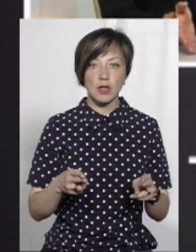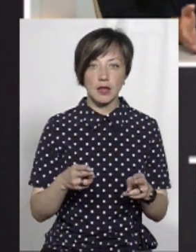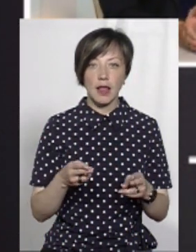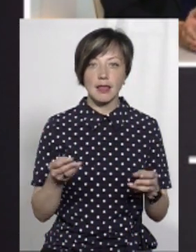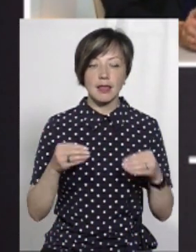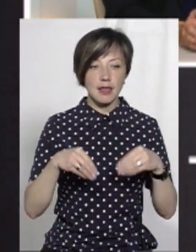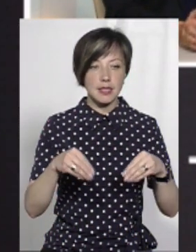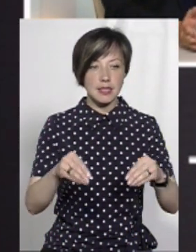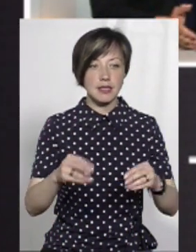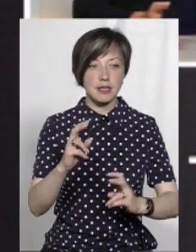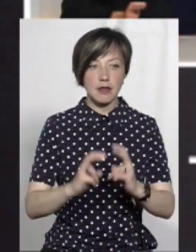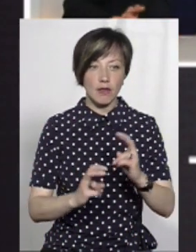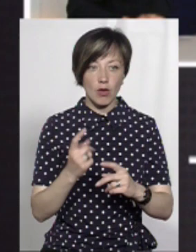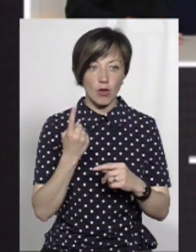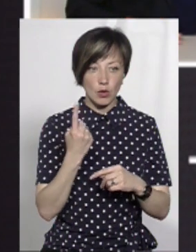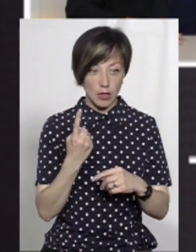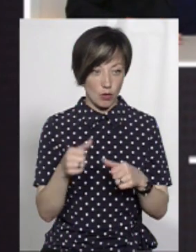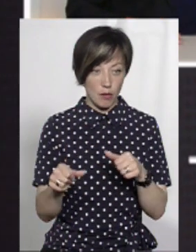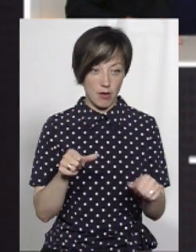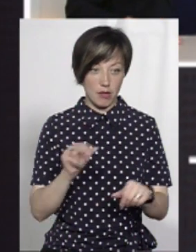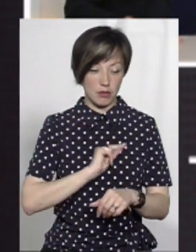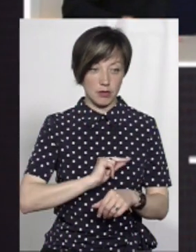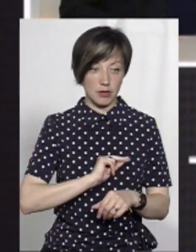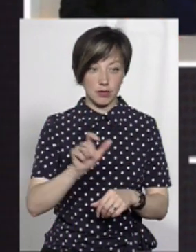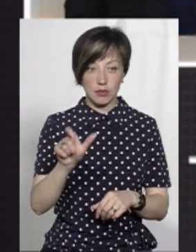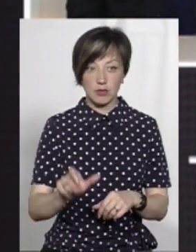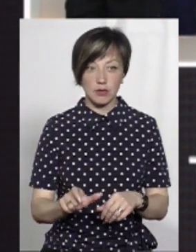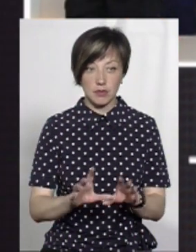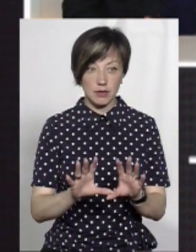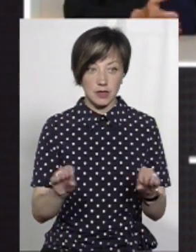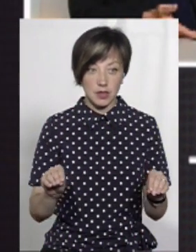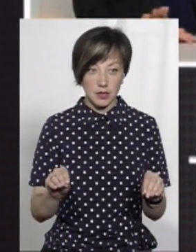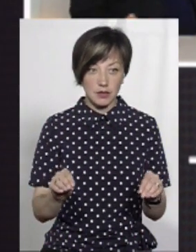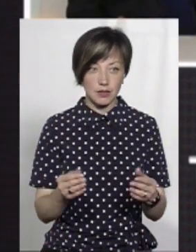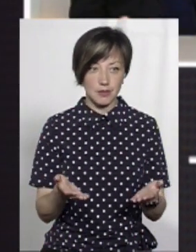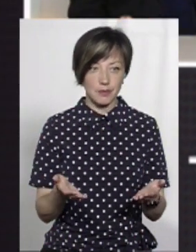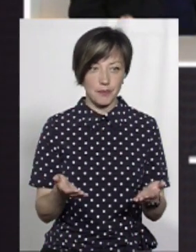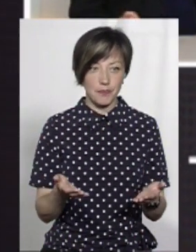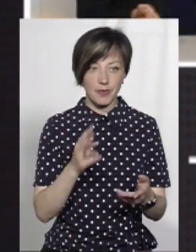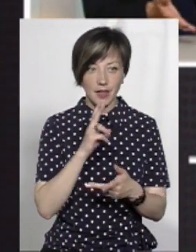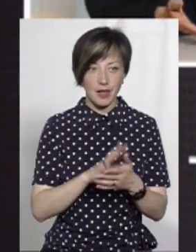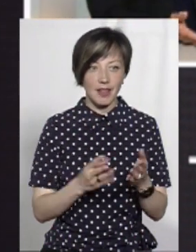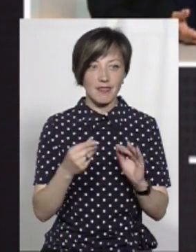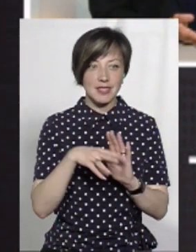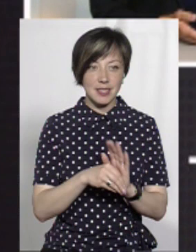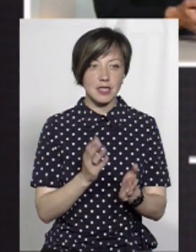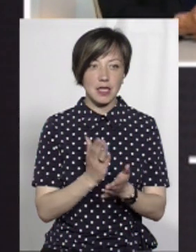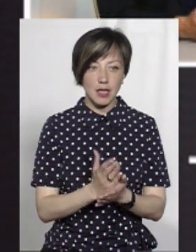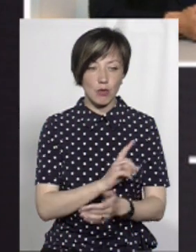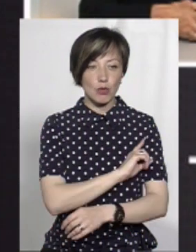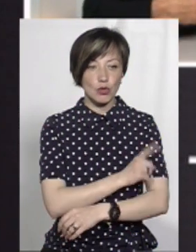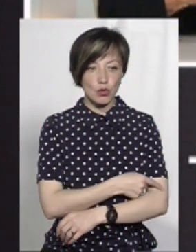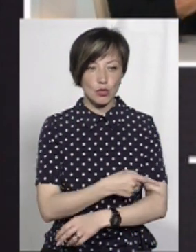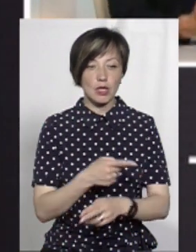насінневий завод. Один оператор, насінневий завод, я кажу, перепрошую, інвестиція, начебто, є, вона